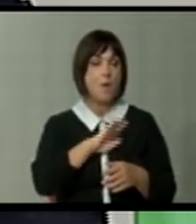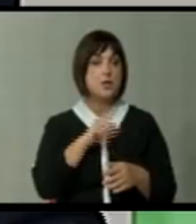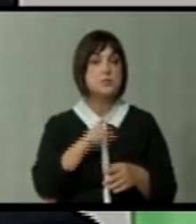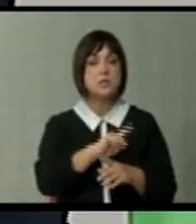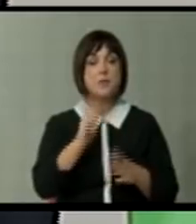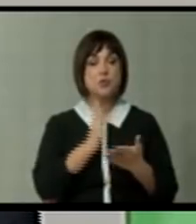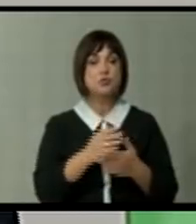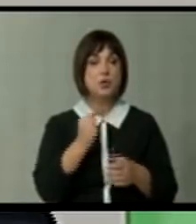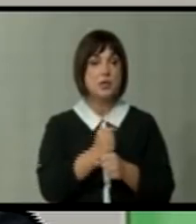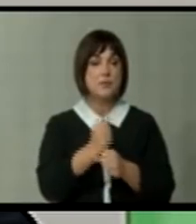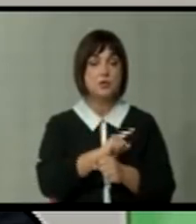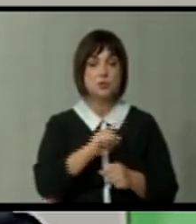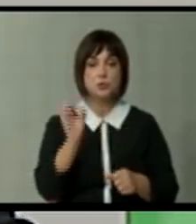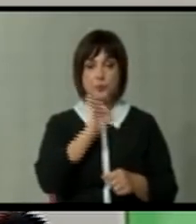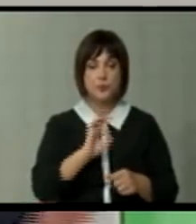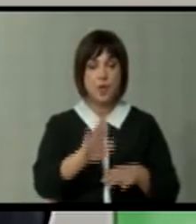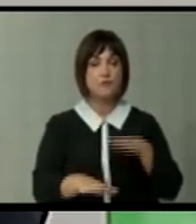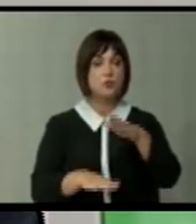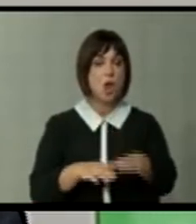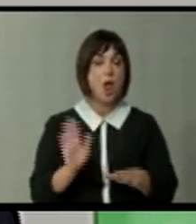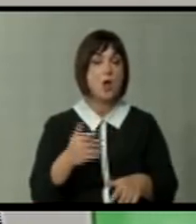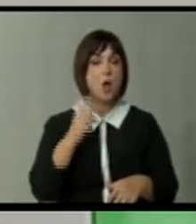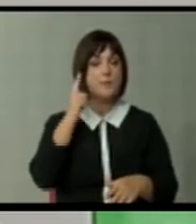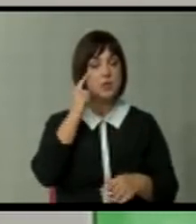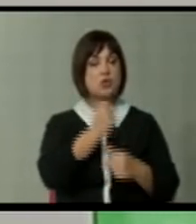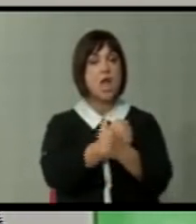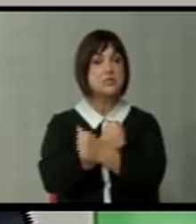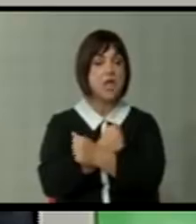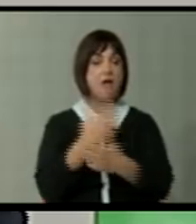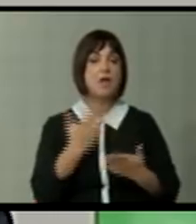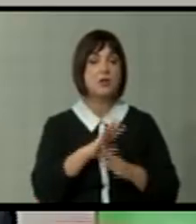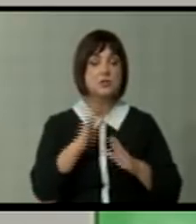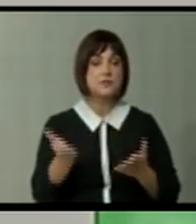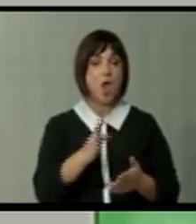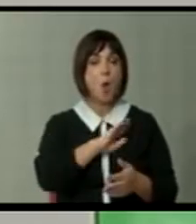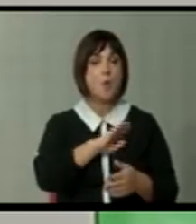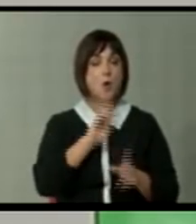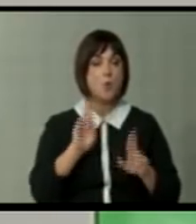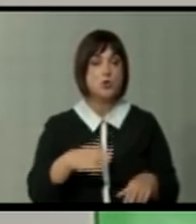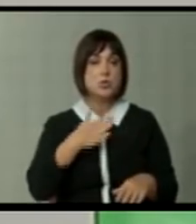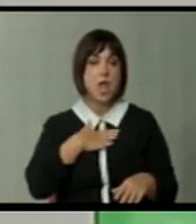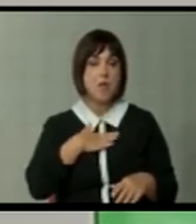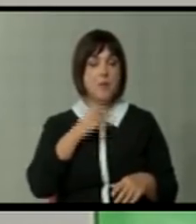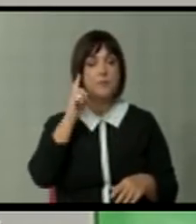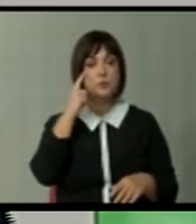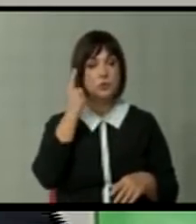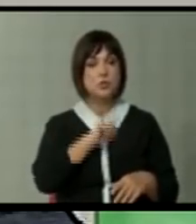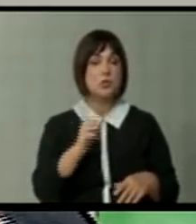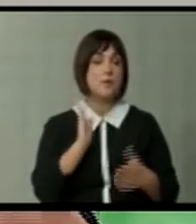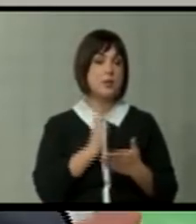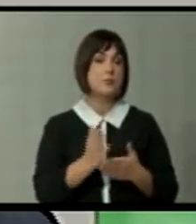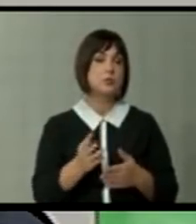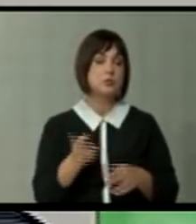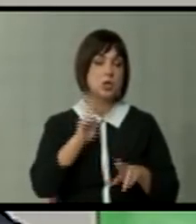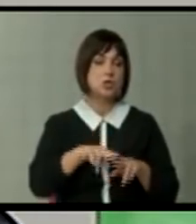никогаш не има да направите никаков изчекор. Ако мислеш заев какви све опасности може да има, предпоставам декогаш не